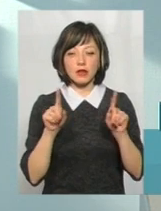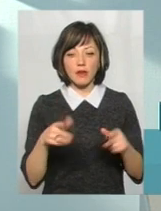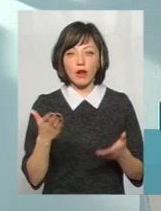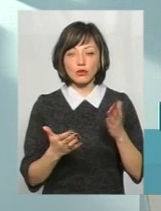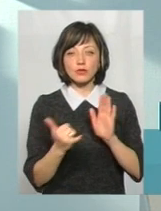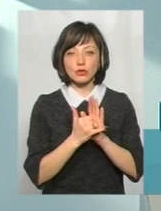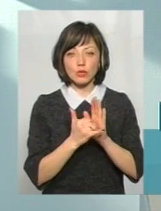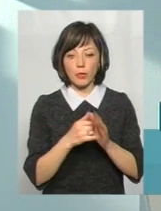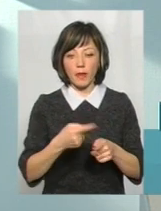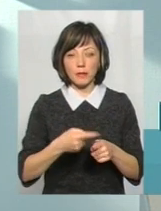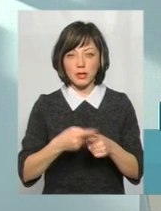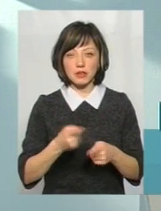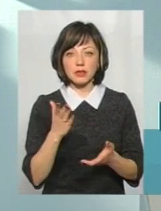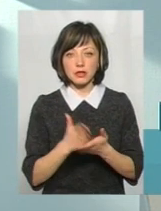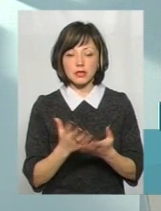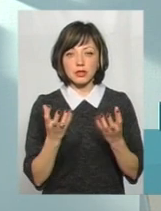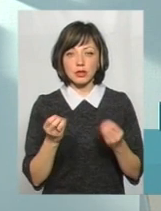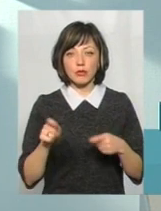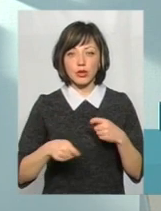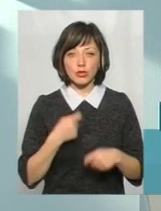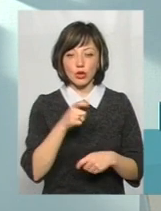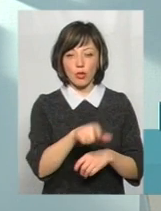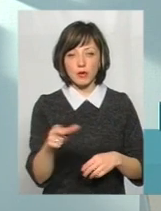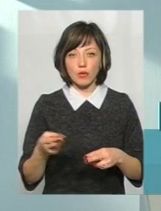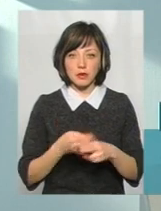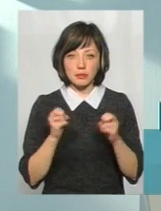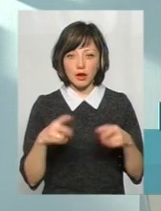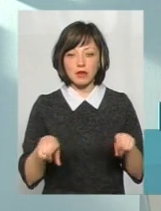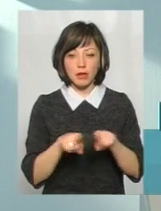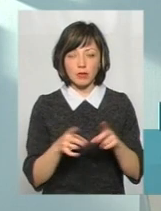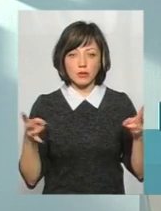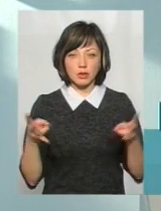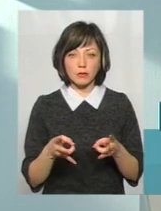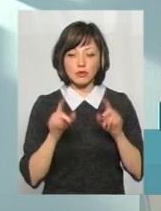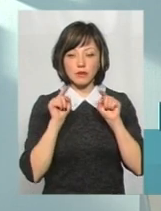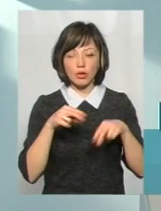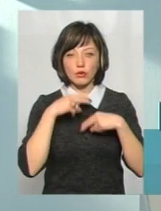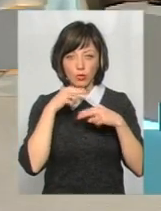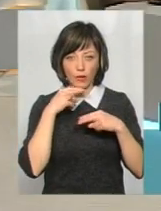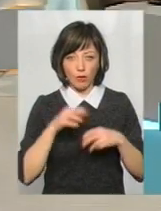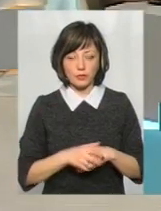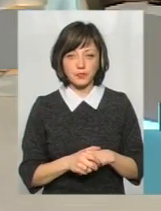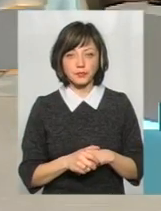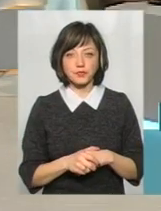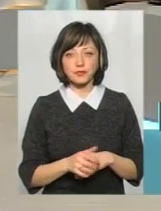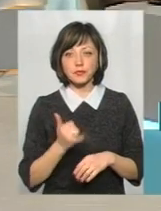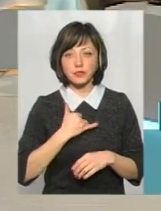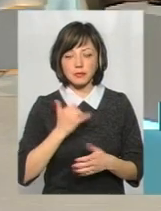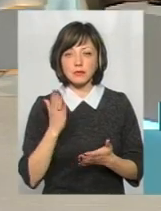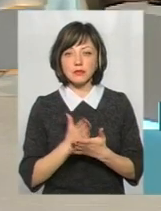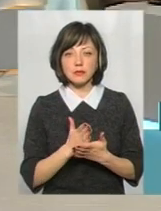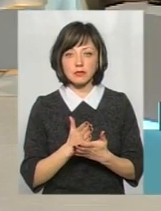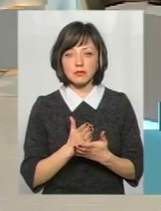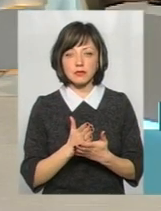якщо ми їх встановлюємо на перехрестях, є ще все ж таки порушення громадської безпеки, на які також потрібно звертати велику увагу. В нас є